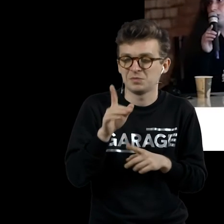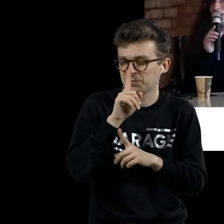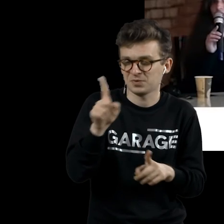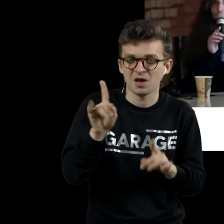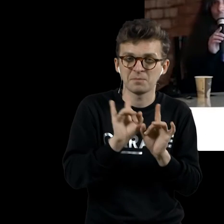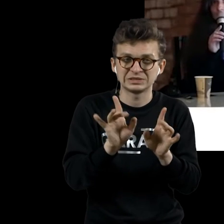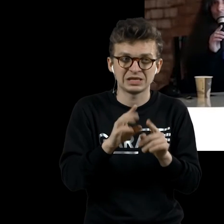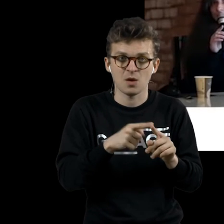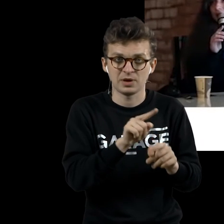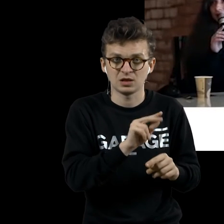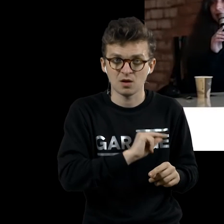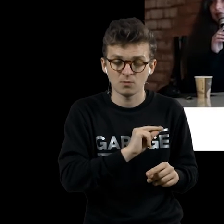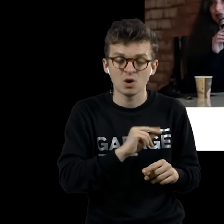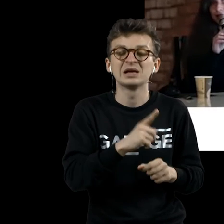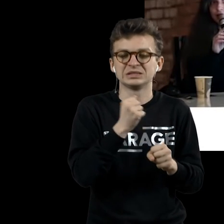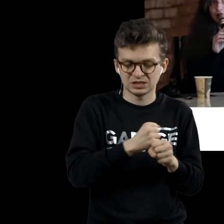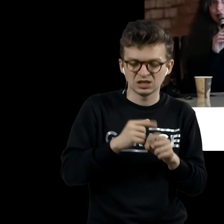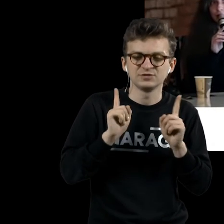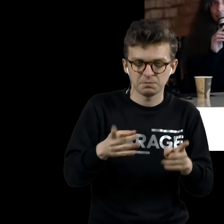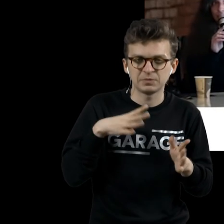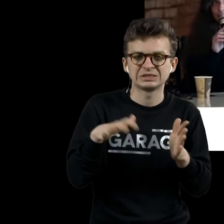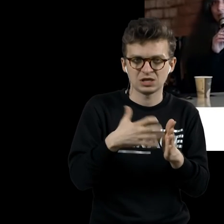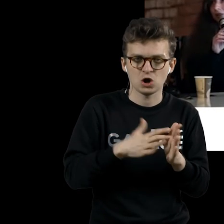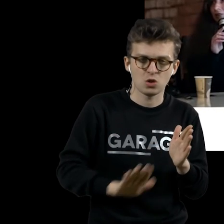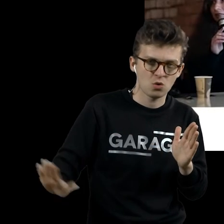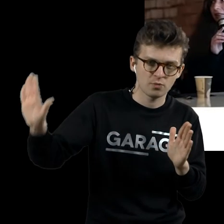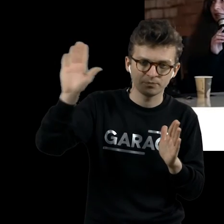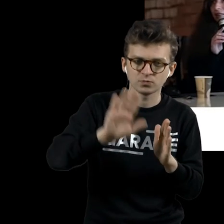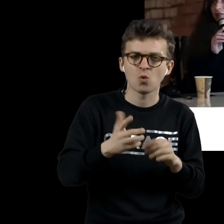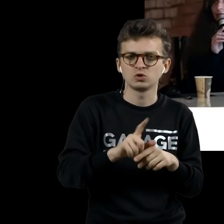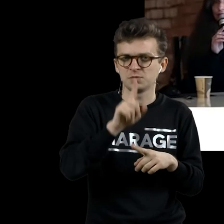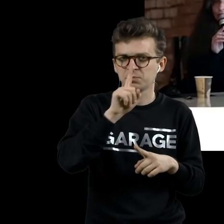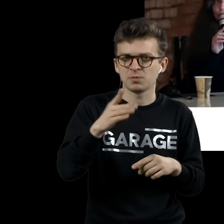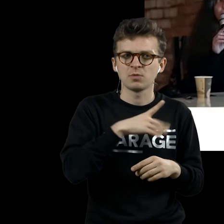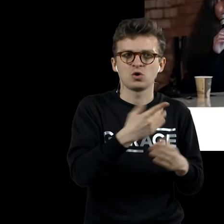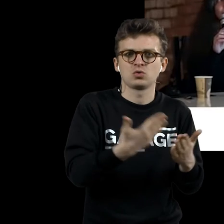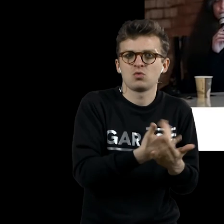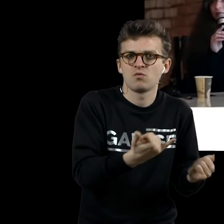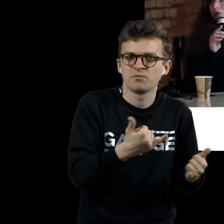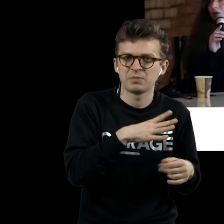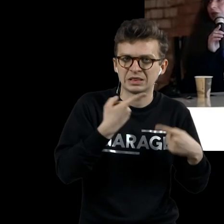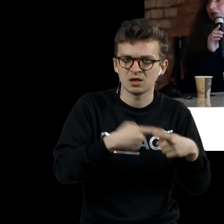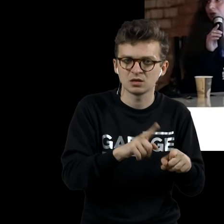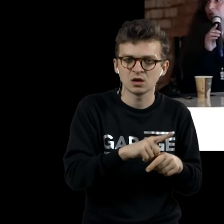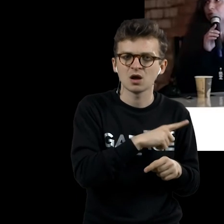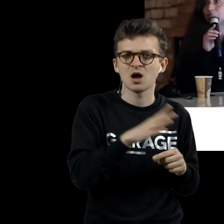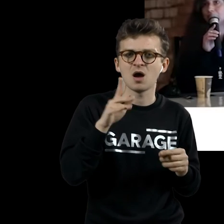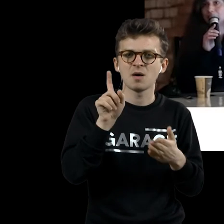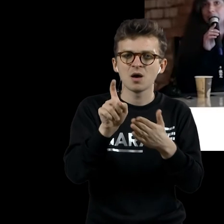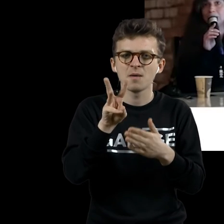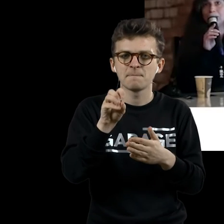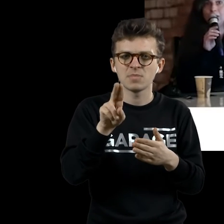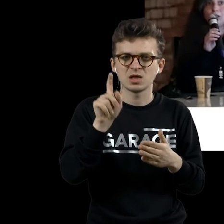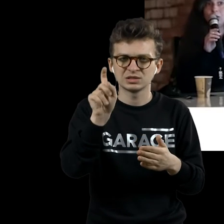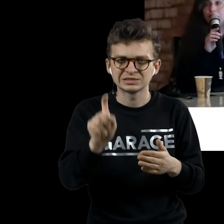нее. Она сделана, естественно, на стекле. В новаторской технике это нарисовано, выложено свинцовой нитью. есть очень